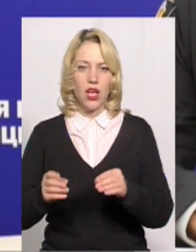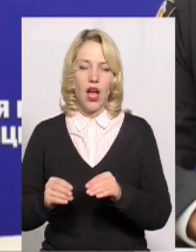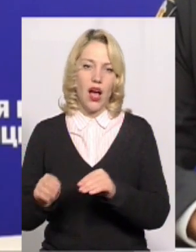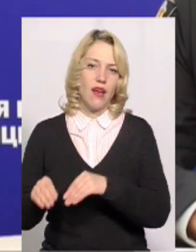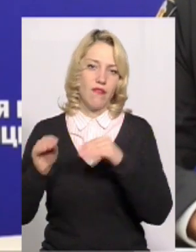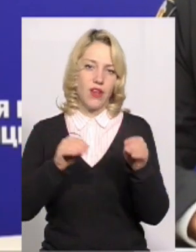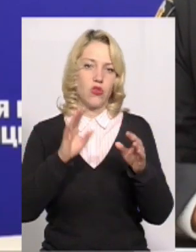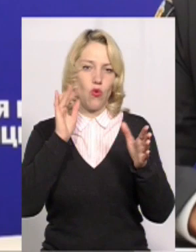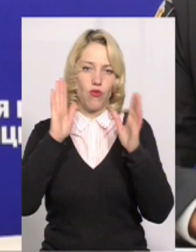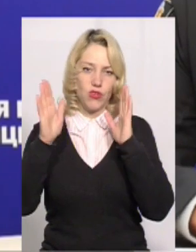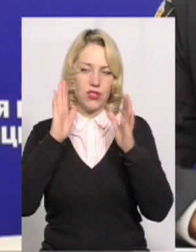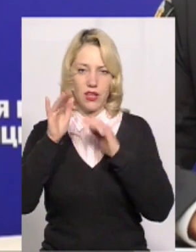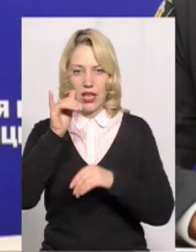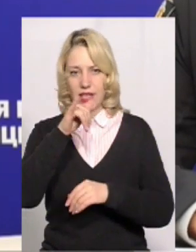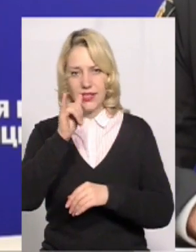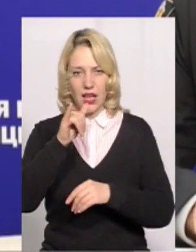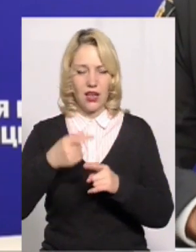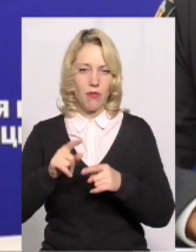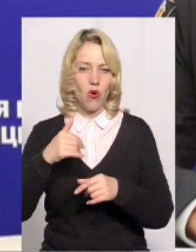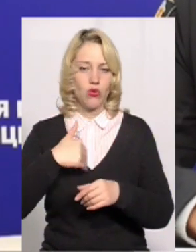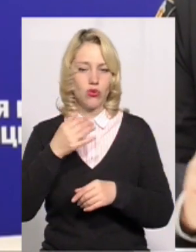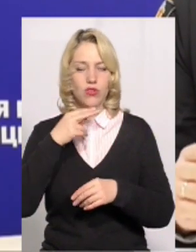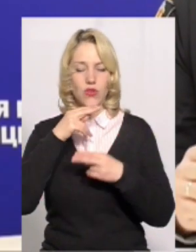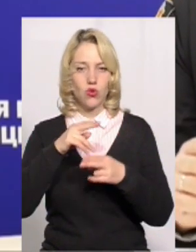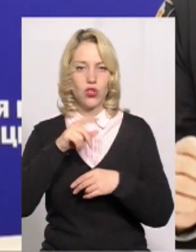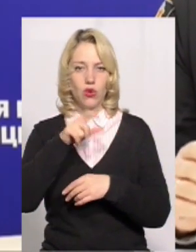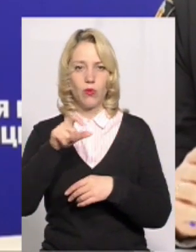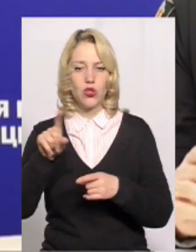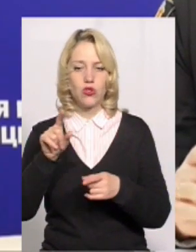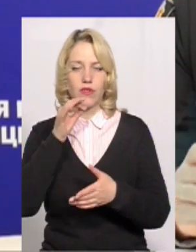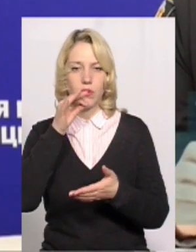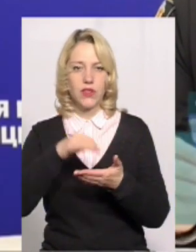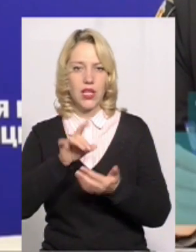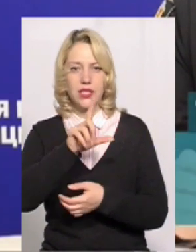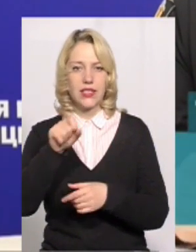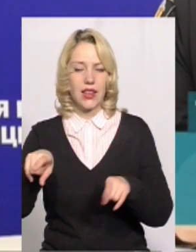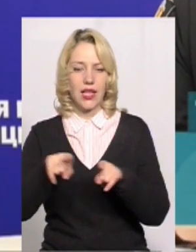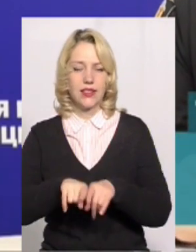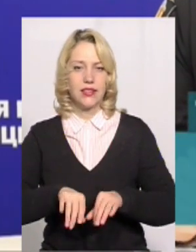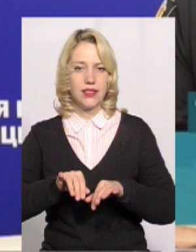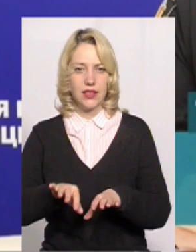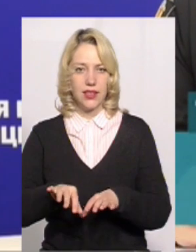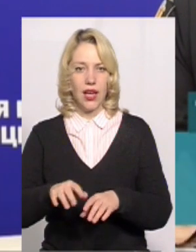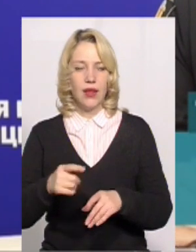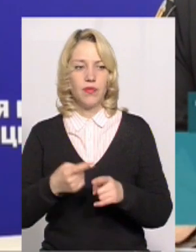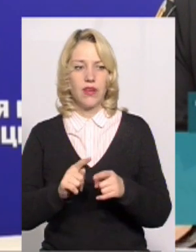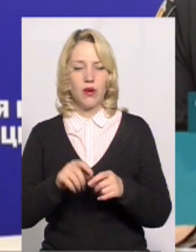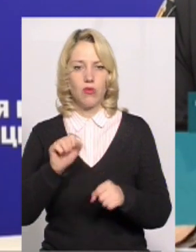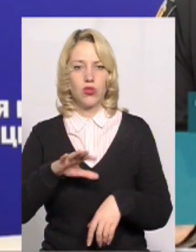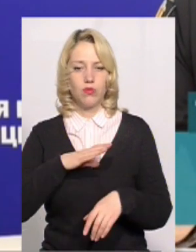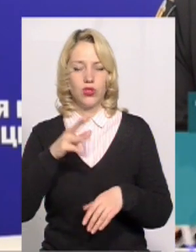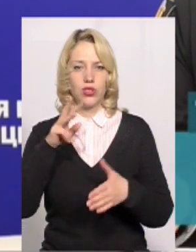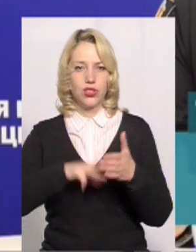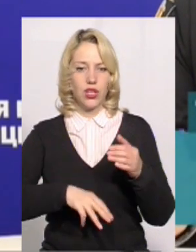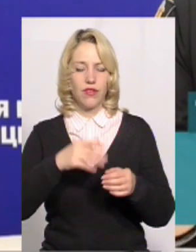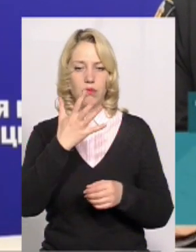мережі Фейсбук та Інстаграм. Хотів би звернути увагу громадян, що відповідальність за такі дії сягає від 510